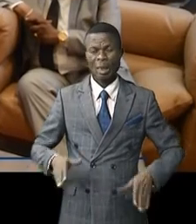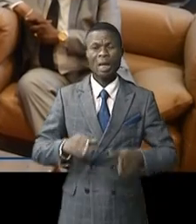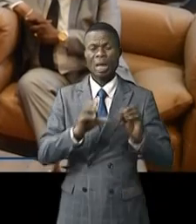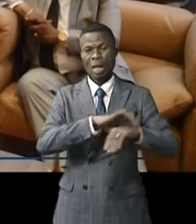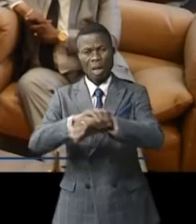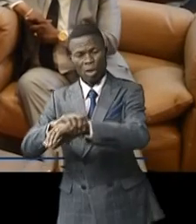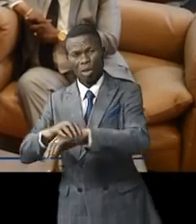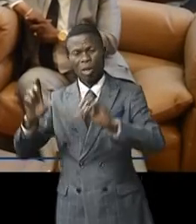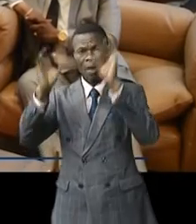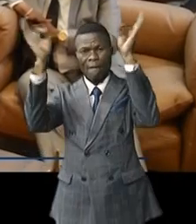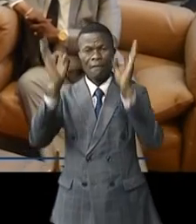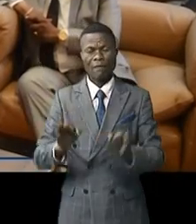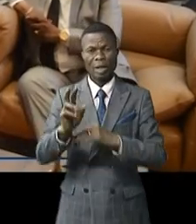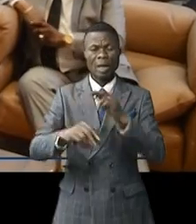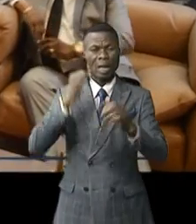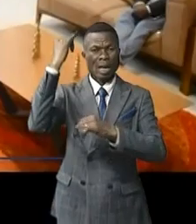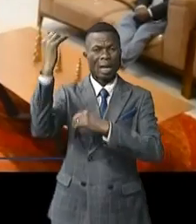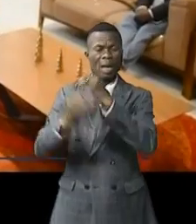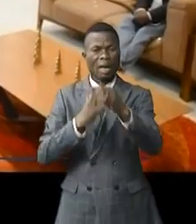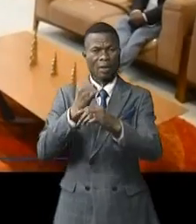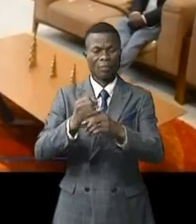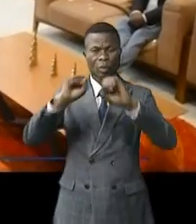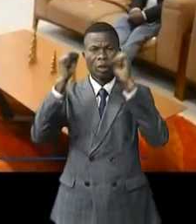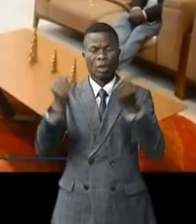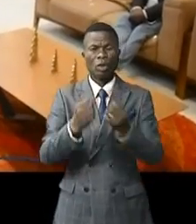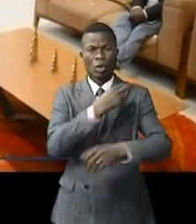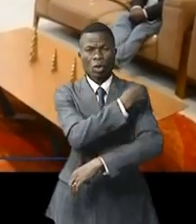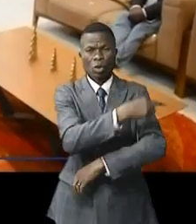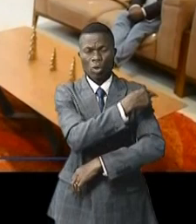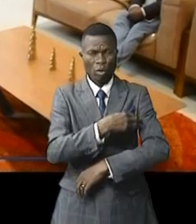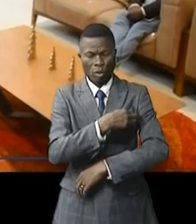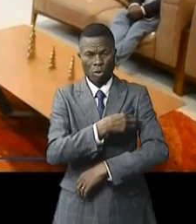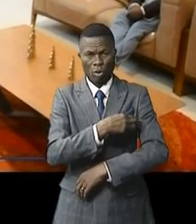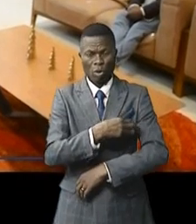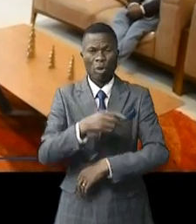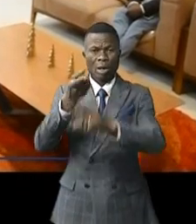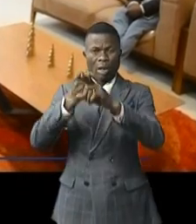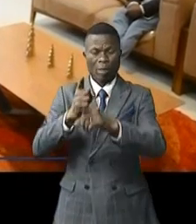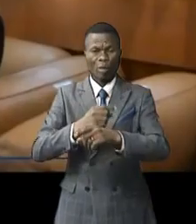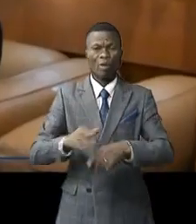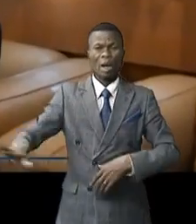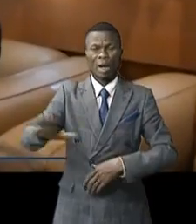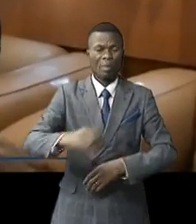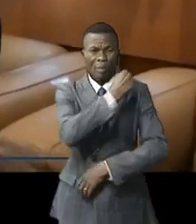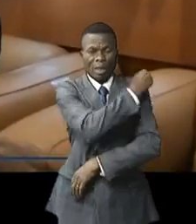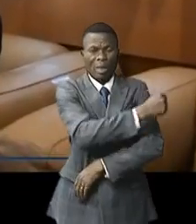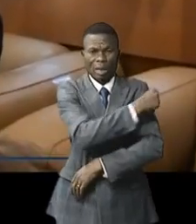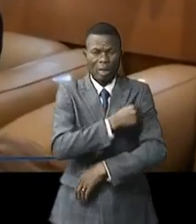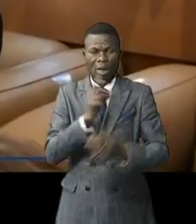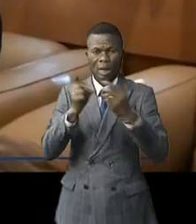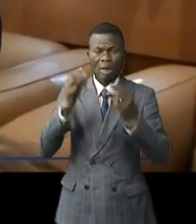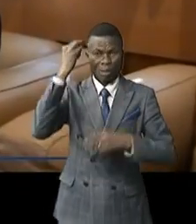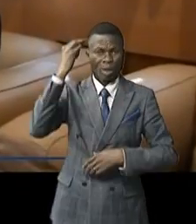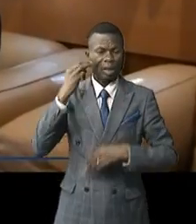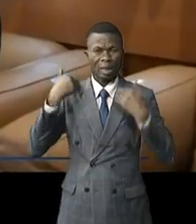délégation de la Fédération internationale des sociétés de la Croix-Rouge et du Croissant Rouge venus de Genève auprès du ministre de la Santé publique,